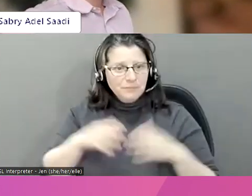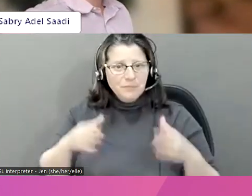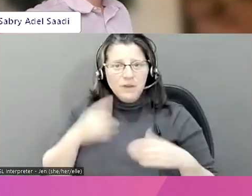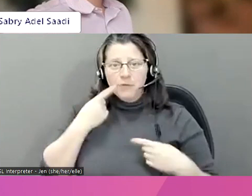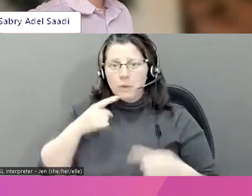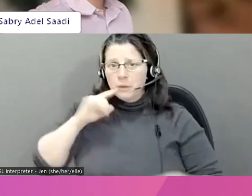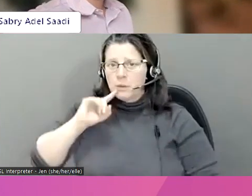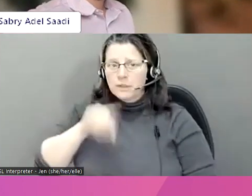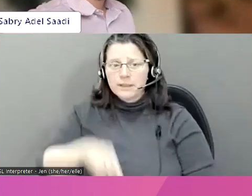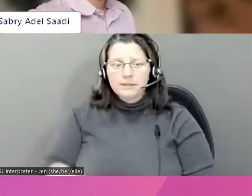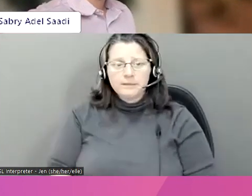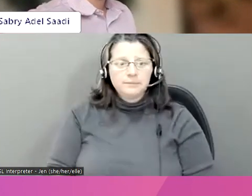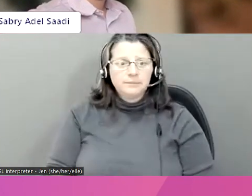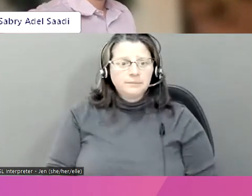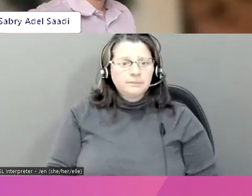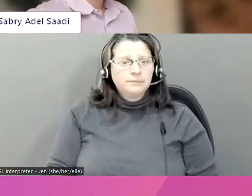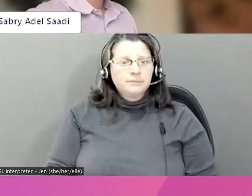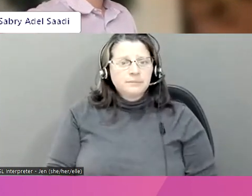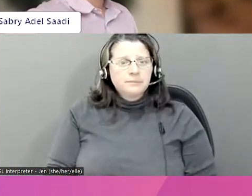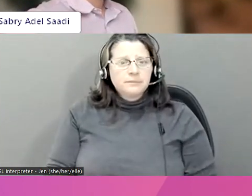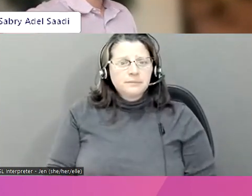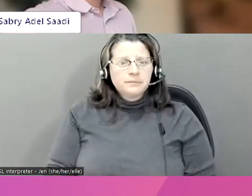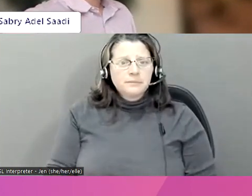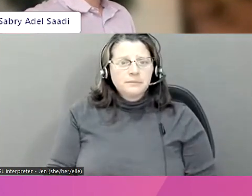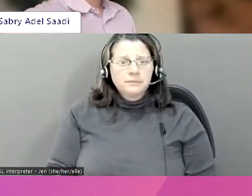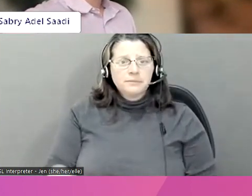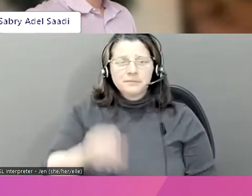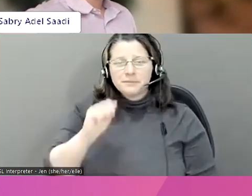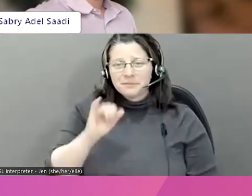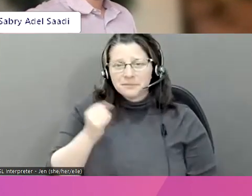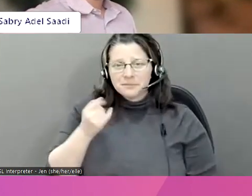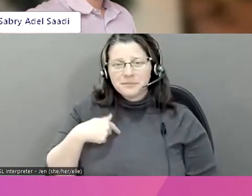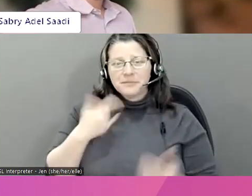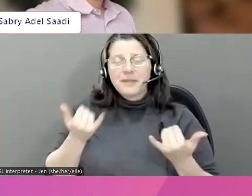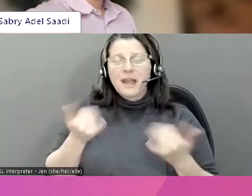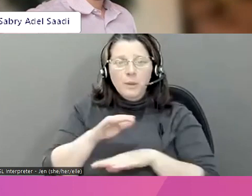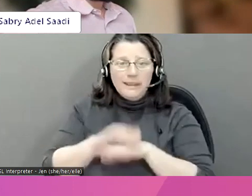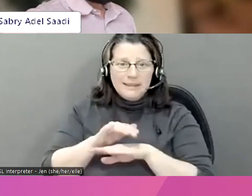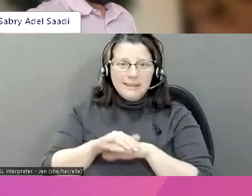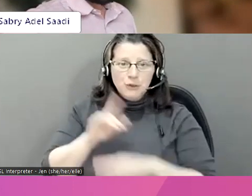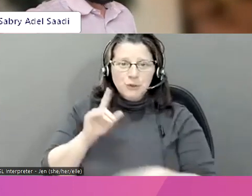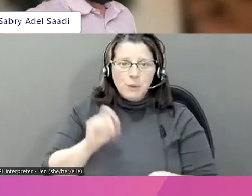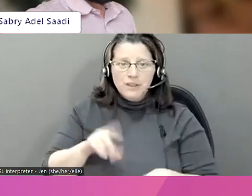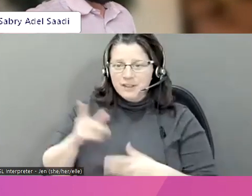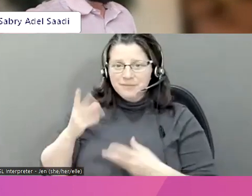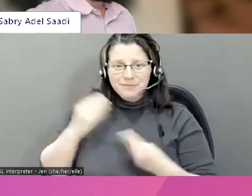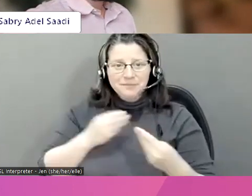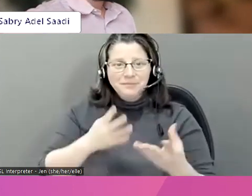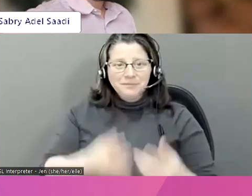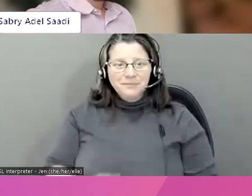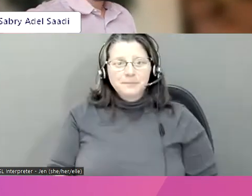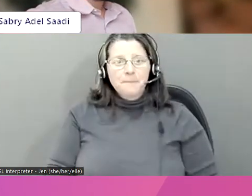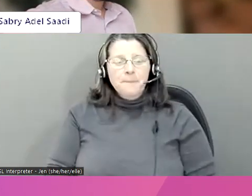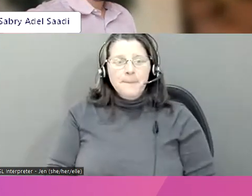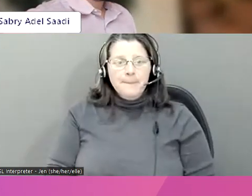de votre réponse, de vos réponses à tous. Je vais choisir une autre question en anglais cette fois